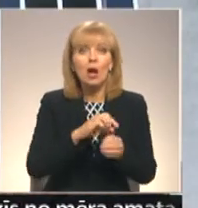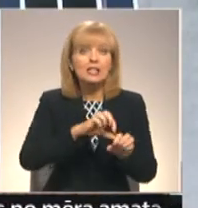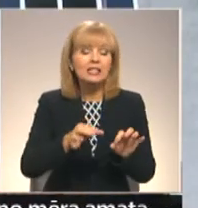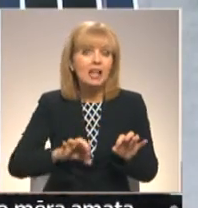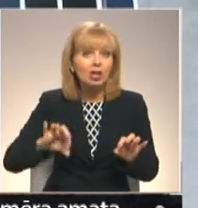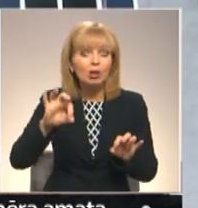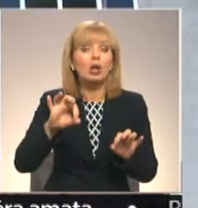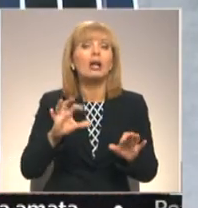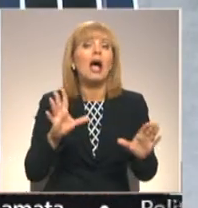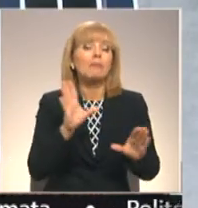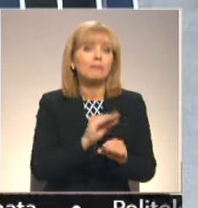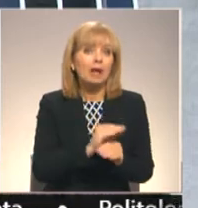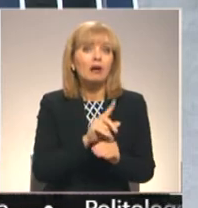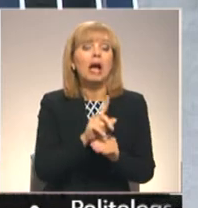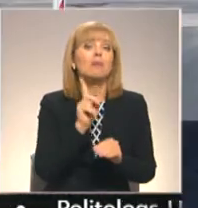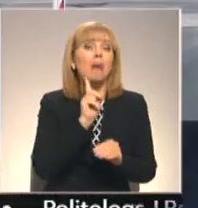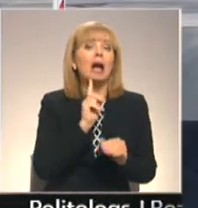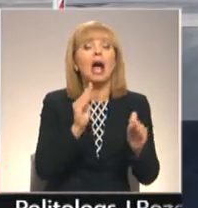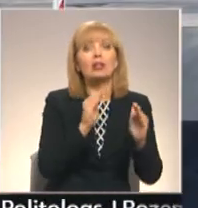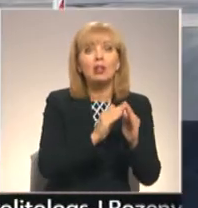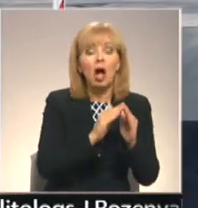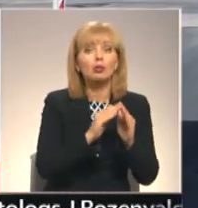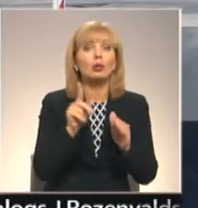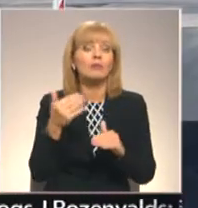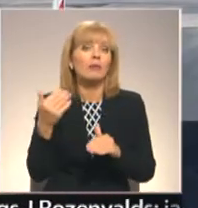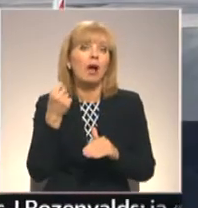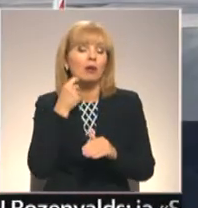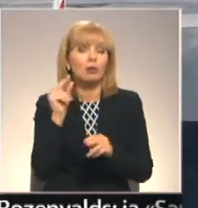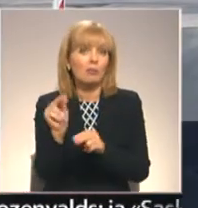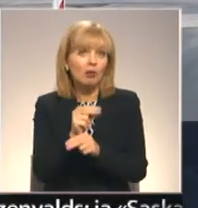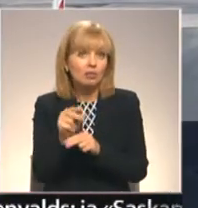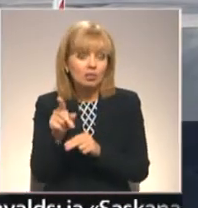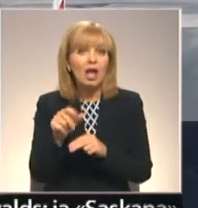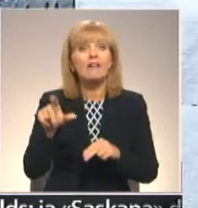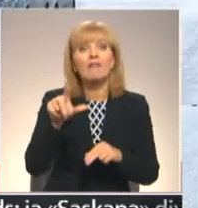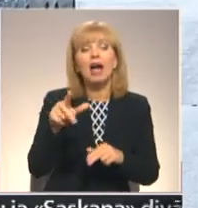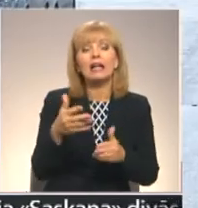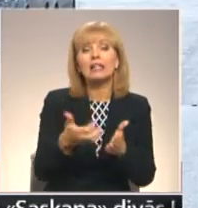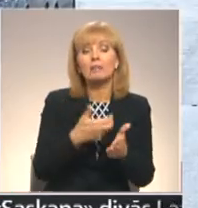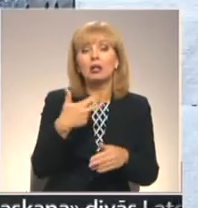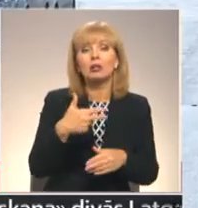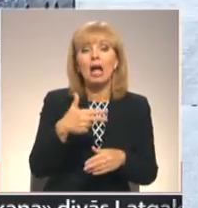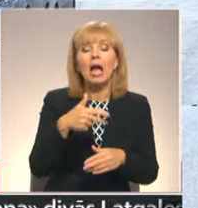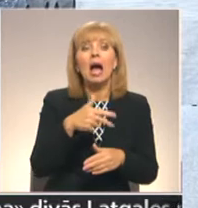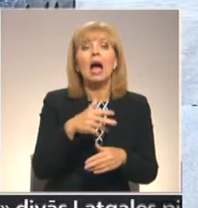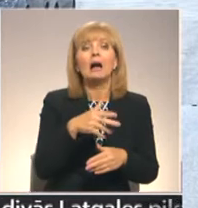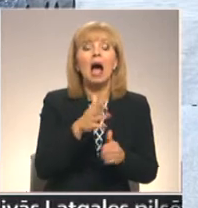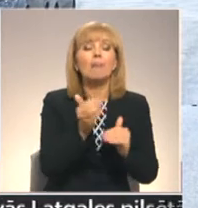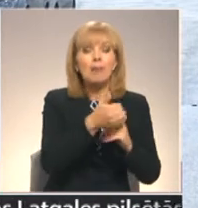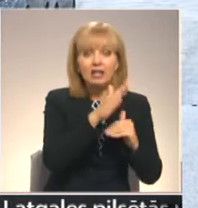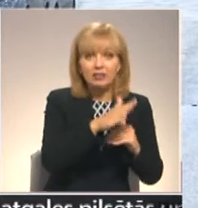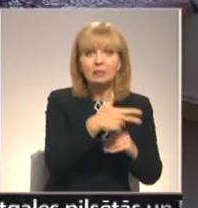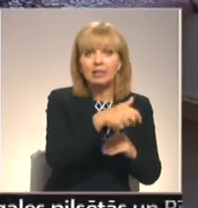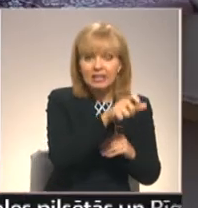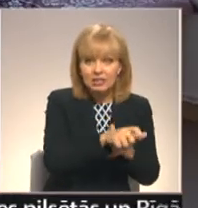patvērsme un atskurptuvē reiz agnē darbojas divus mēnešus. Šobrīd patvērsmes pakalpojumi izmanto vairāk nekā 30 cilvēki, bet atskurptuvē ličiem nonākušas 80